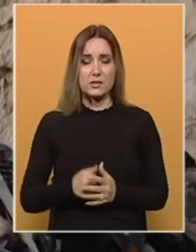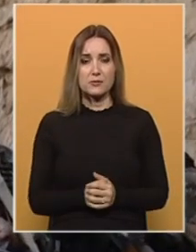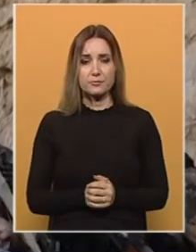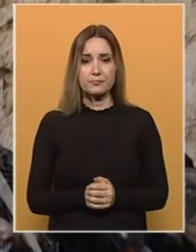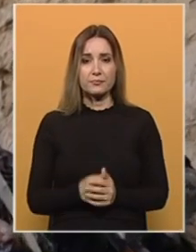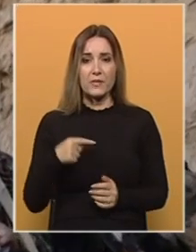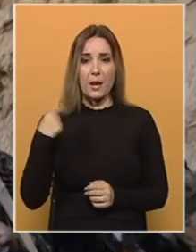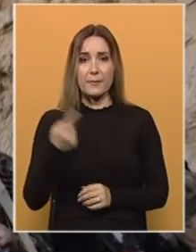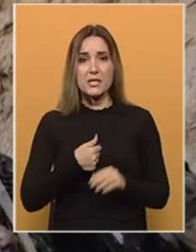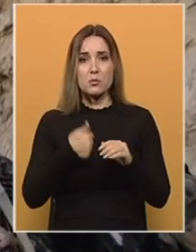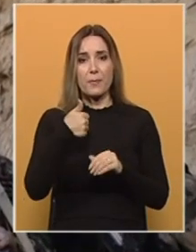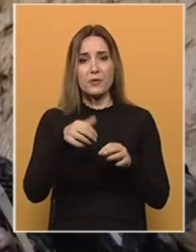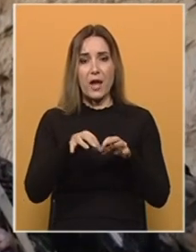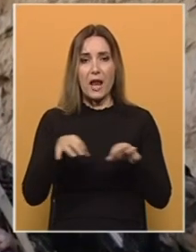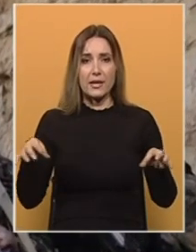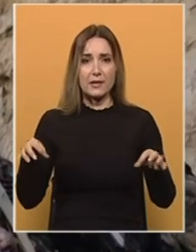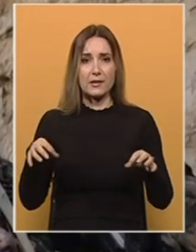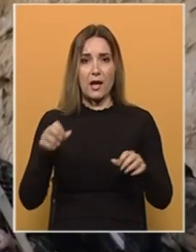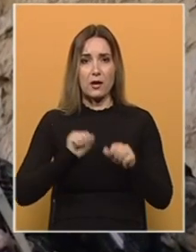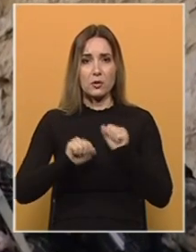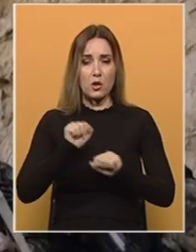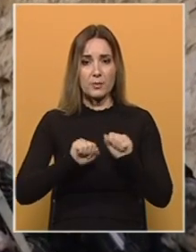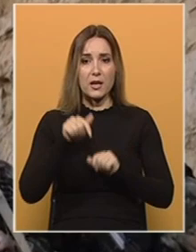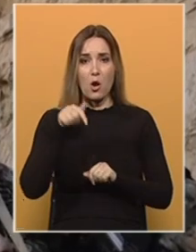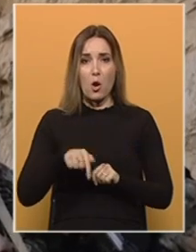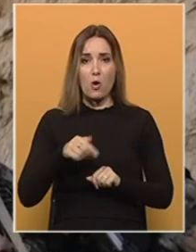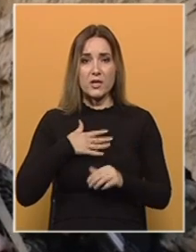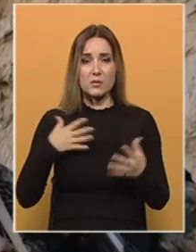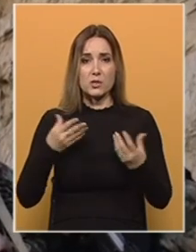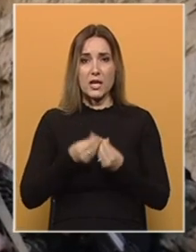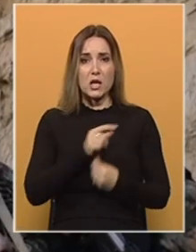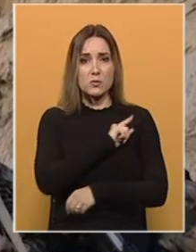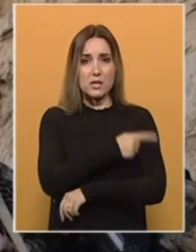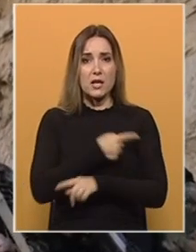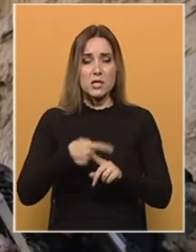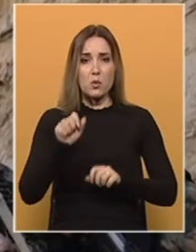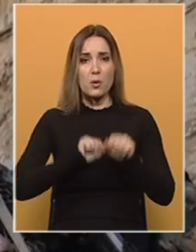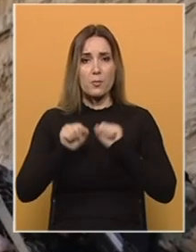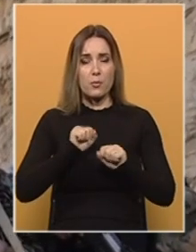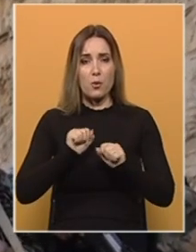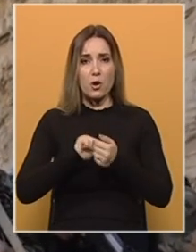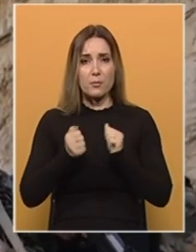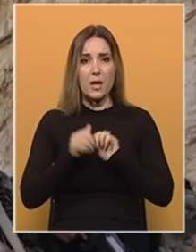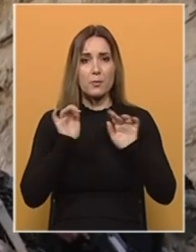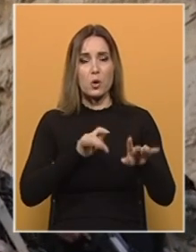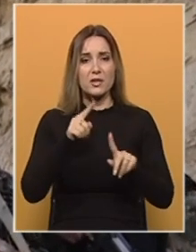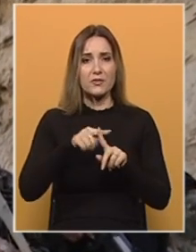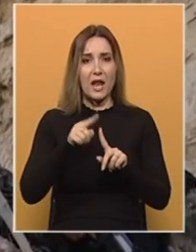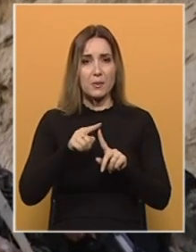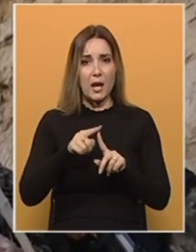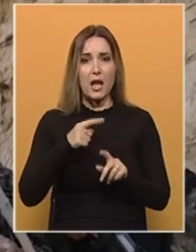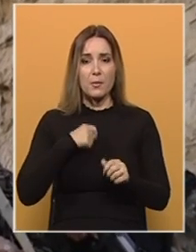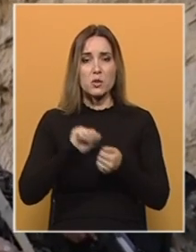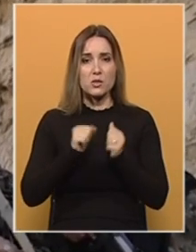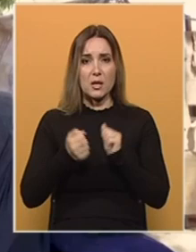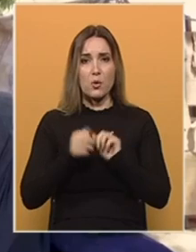Mi smo prva linija odbrane doline Panšir. Ovdje smo sa našim snagama radi borbe protiv Talibana i uz Božiju pomoć borit ćemo se